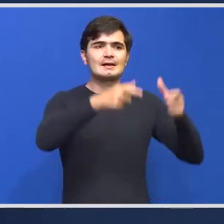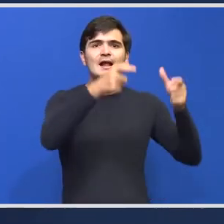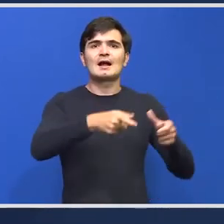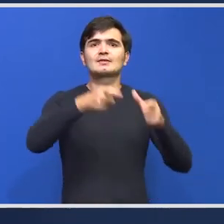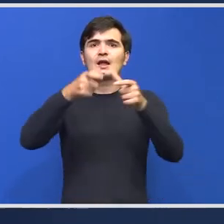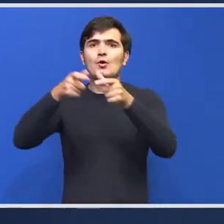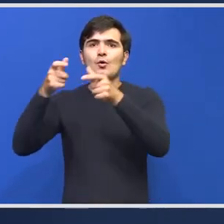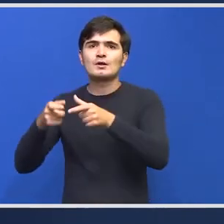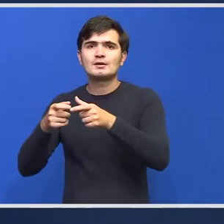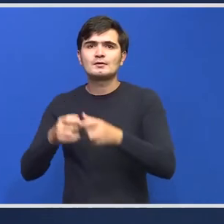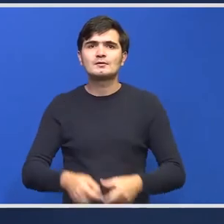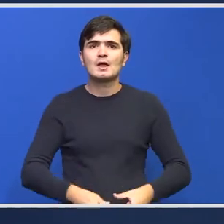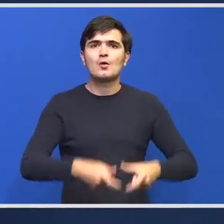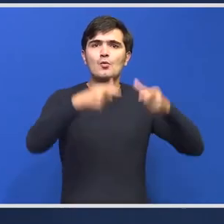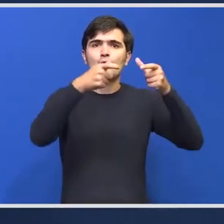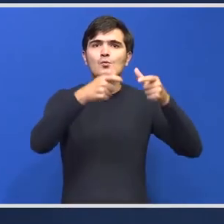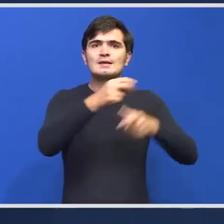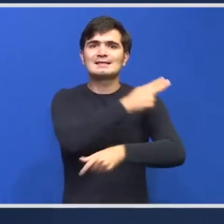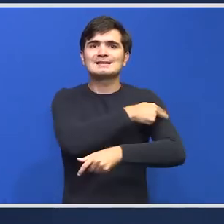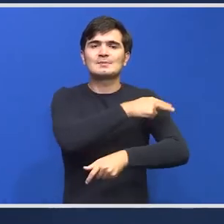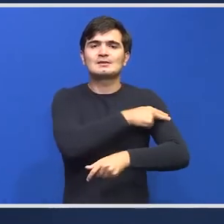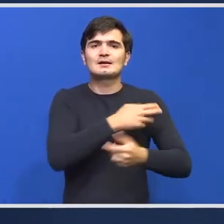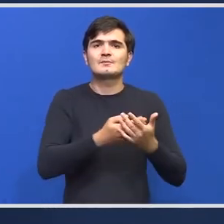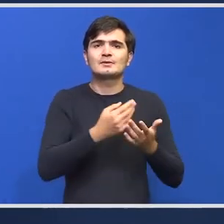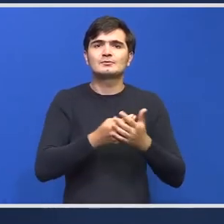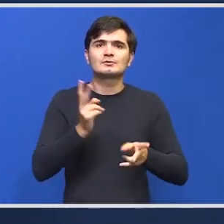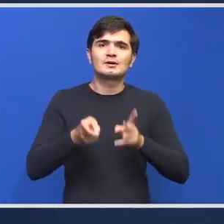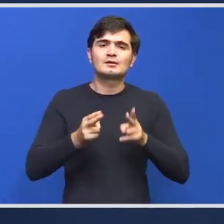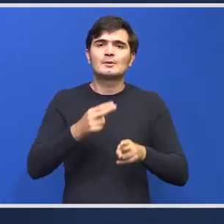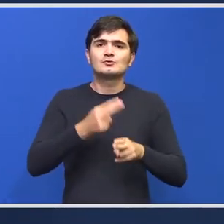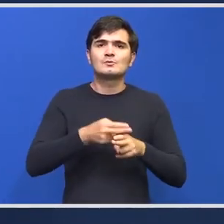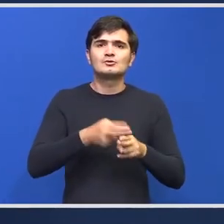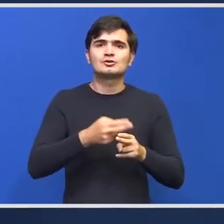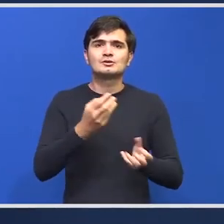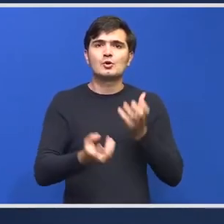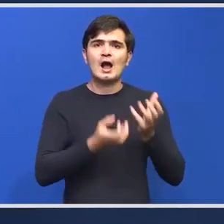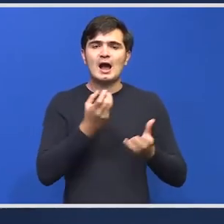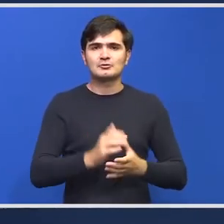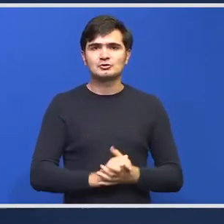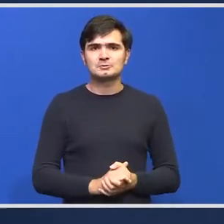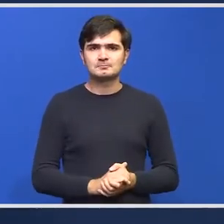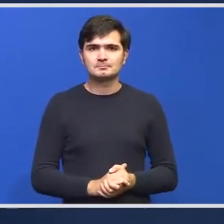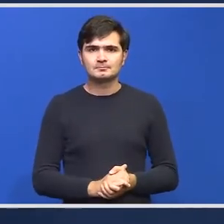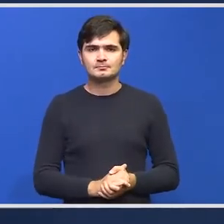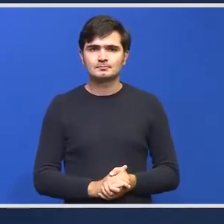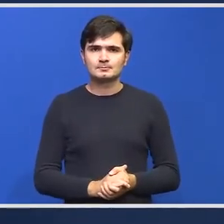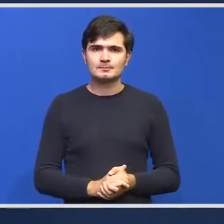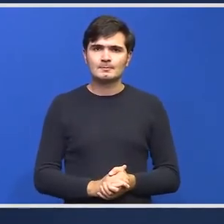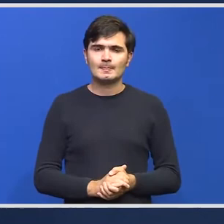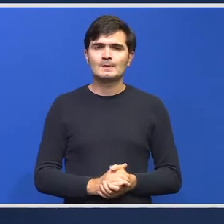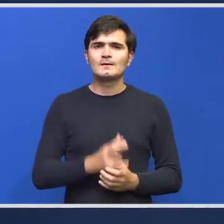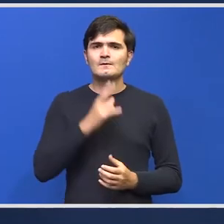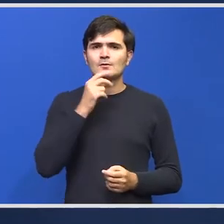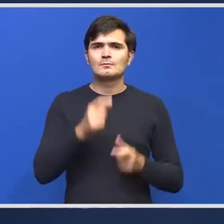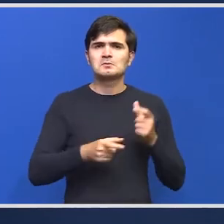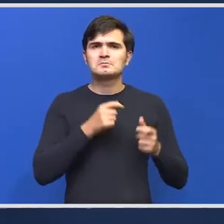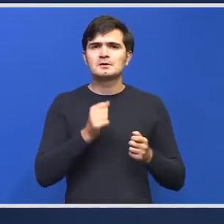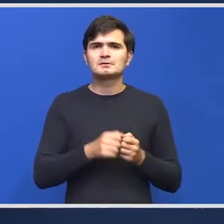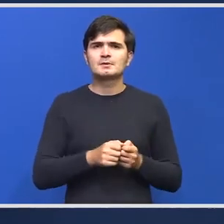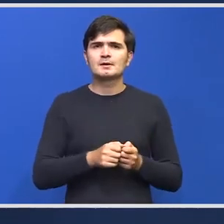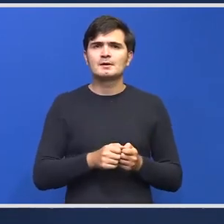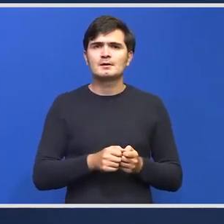în care tratamentul pacienților cu arsuri poate fi oferit Ne referim la